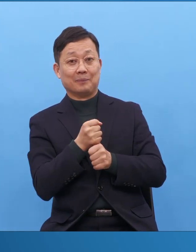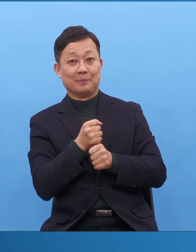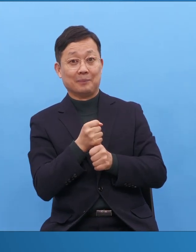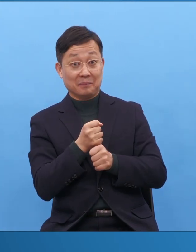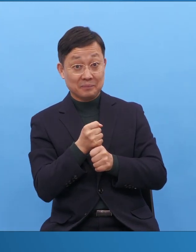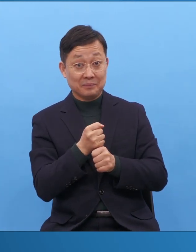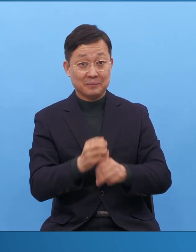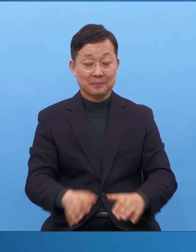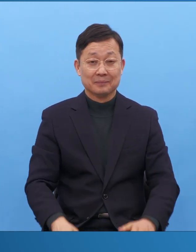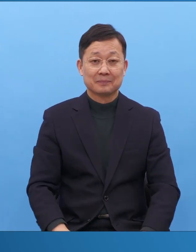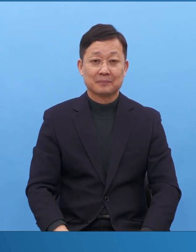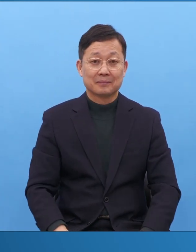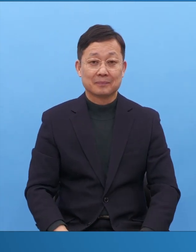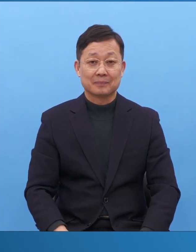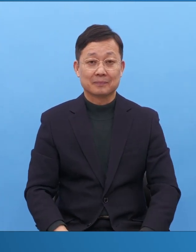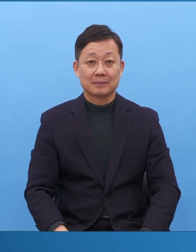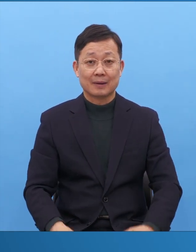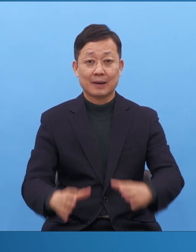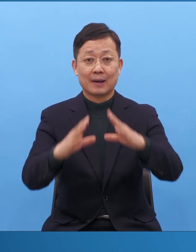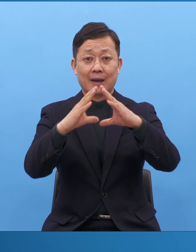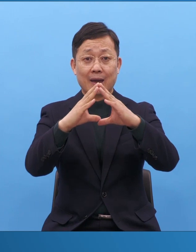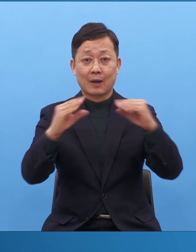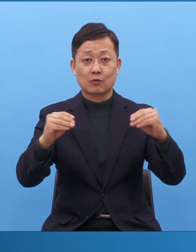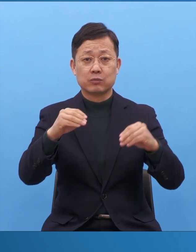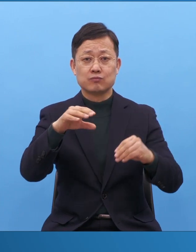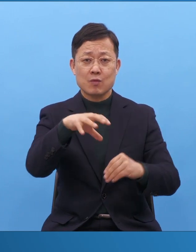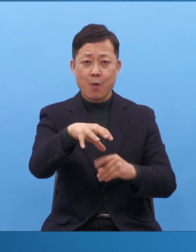애급이 세계에 복음을 해야 되는 현장이잖아요.